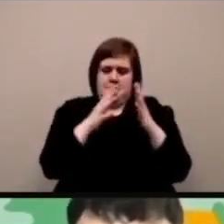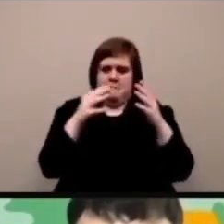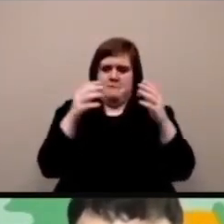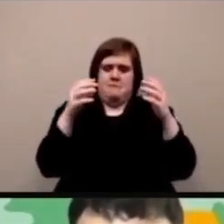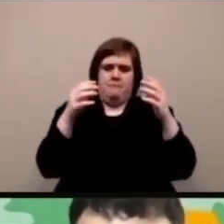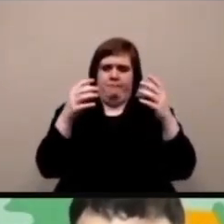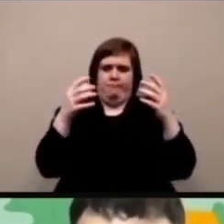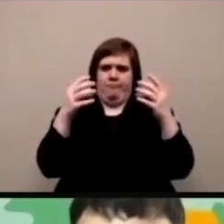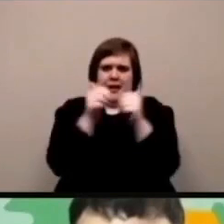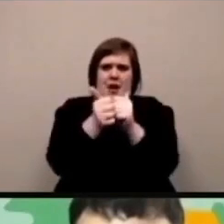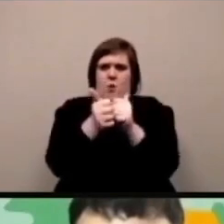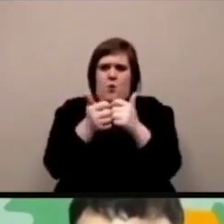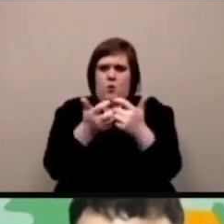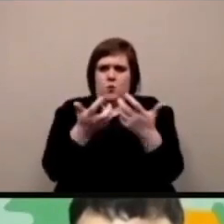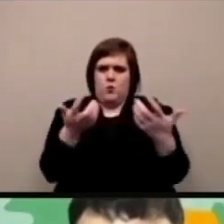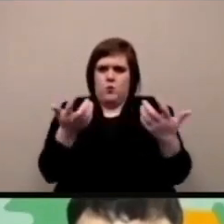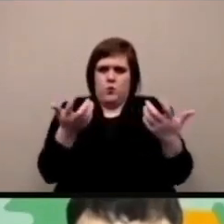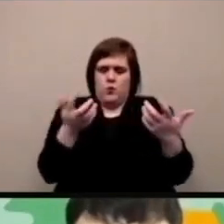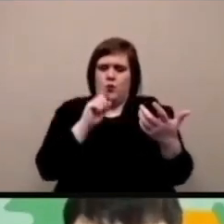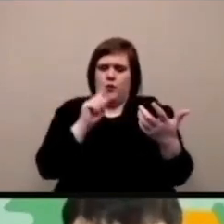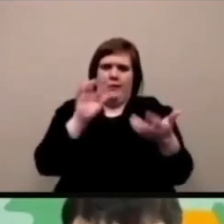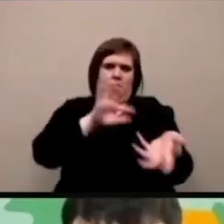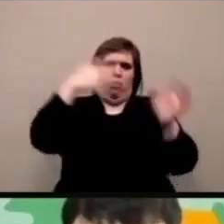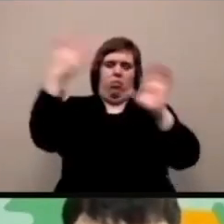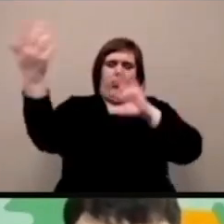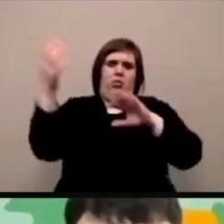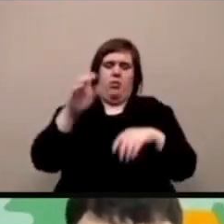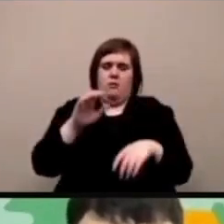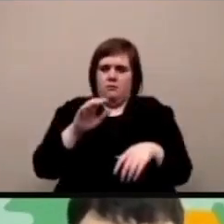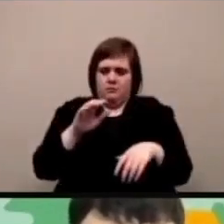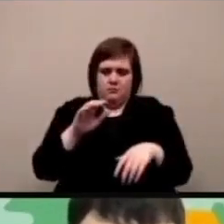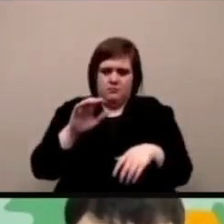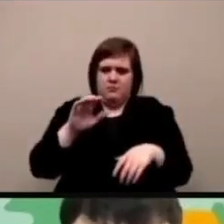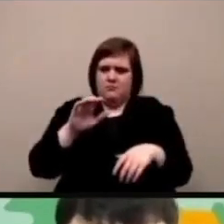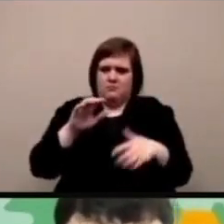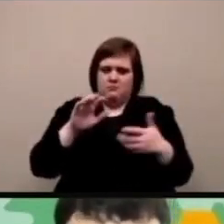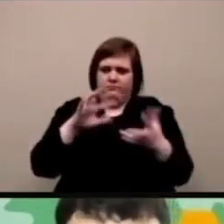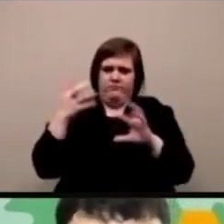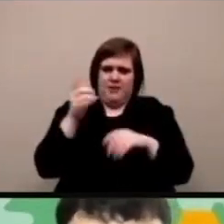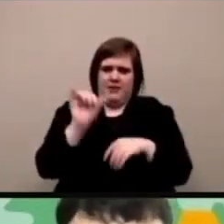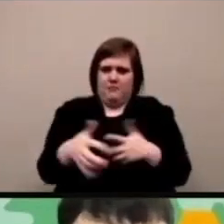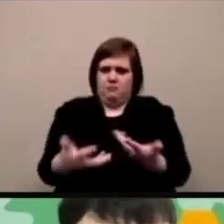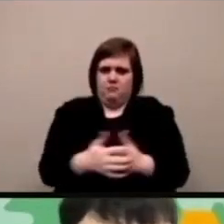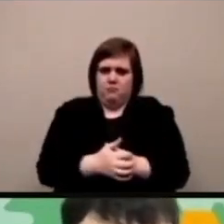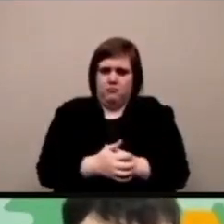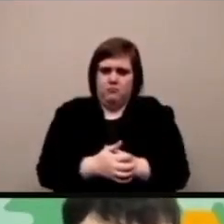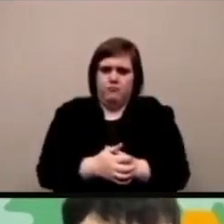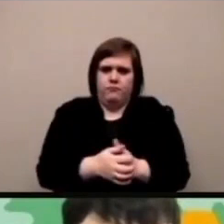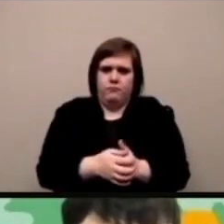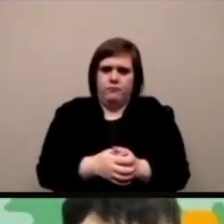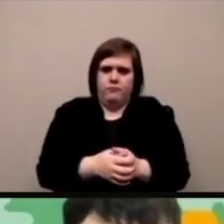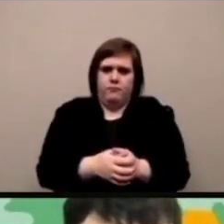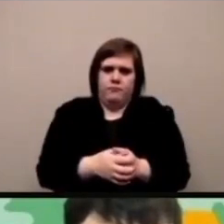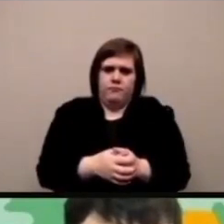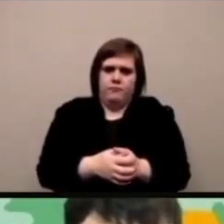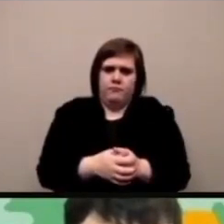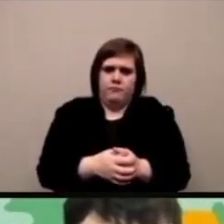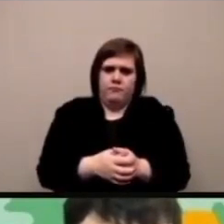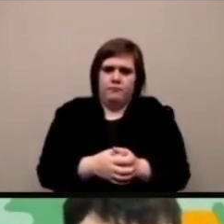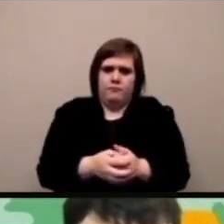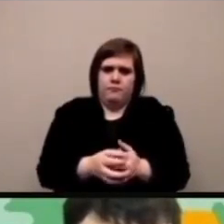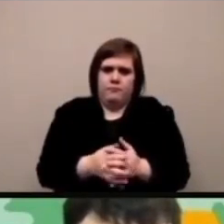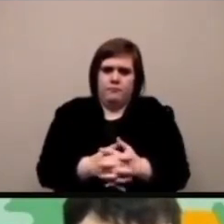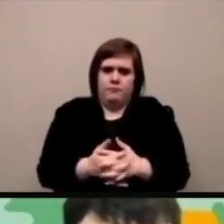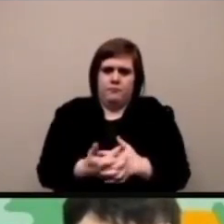infrangere su di lui sarebbe bello che le cose potessero rimbalzare come faccio io che è qualcosa di più